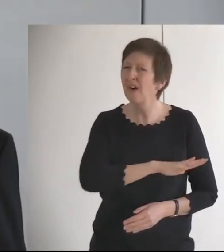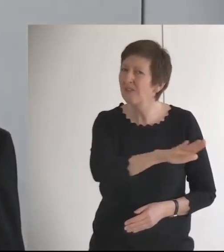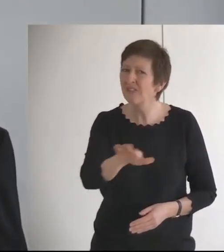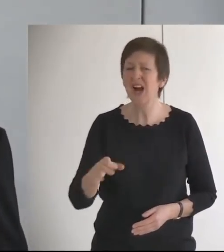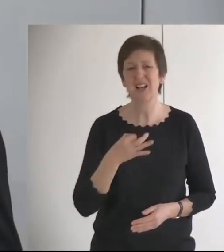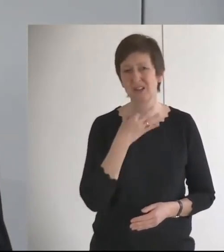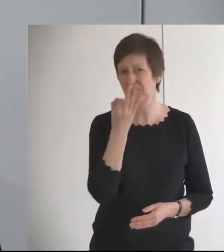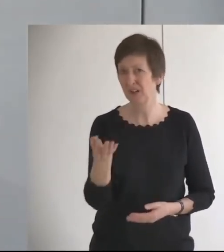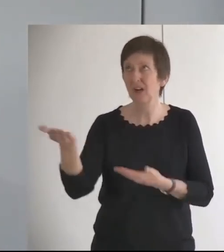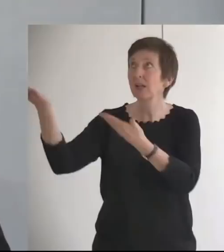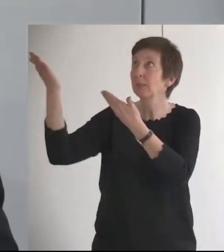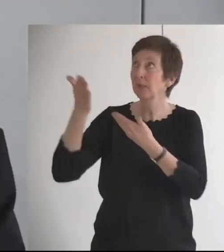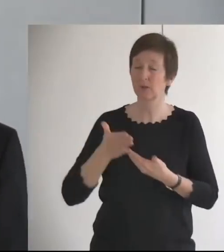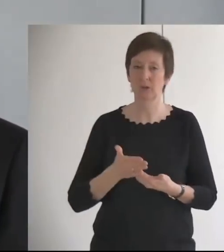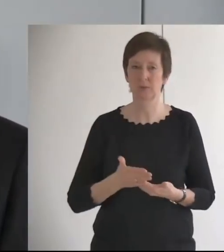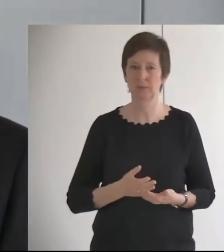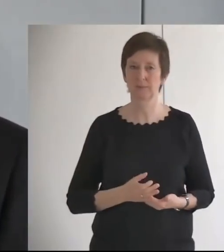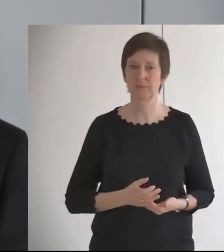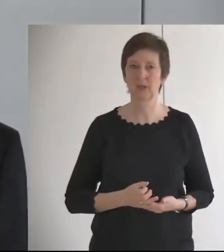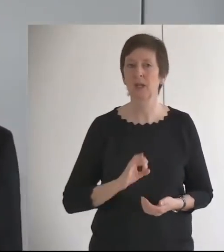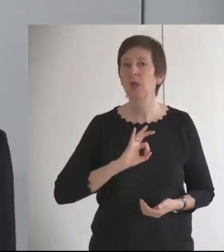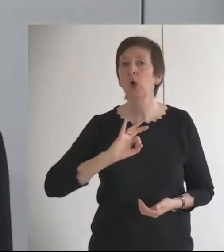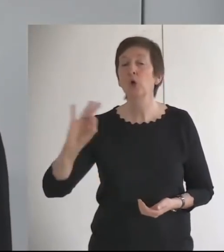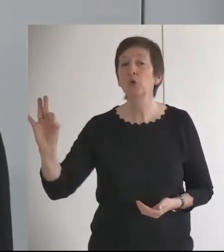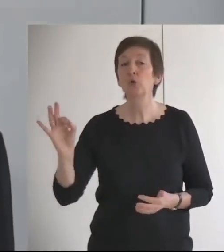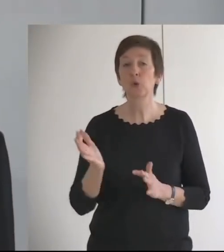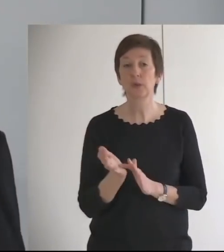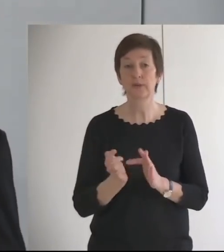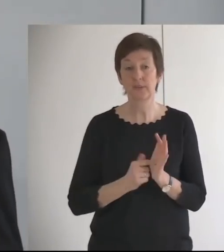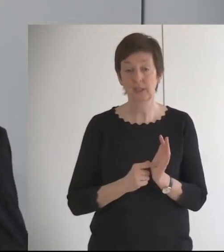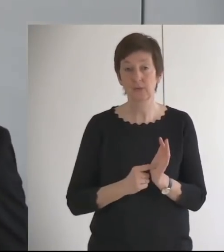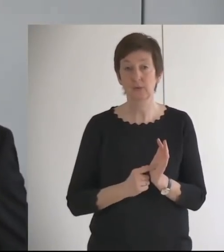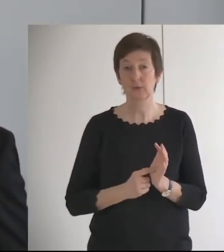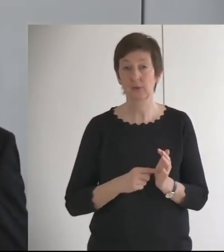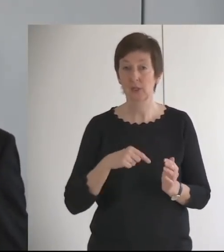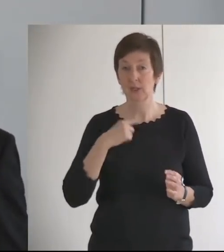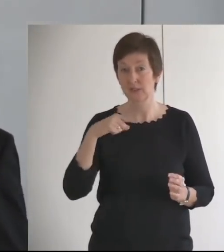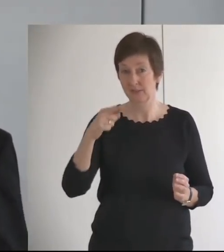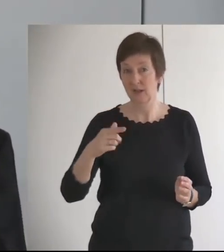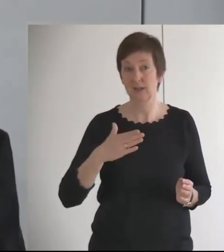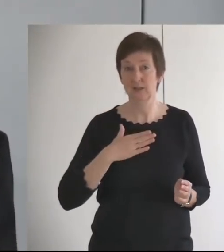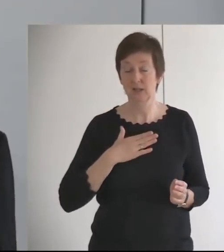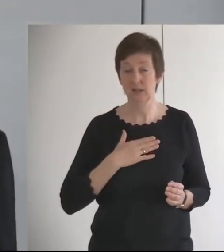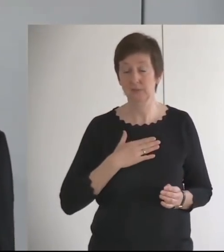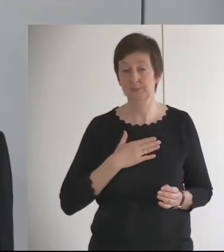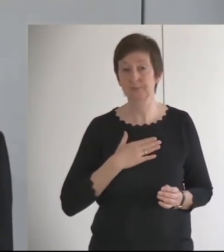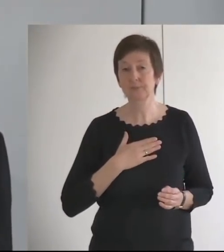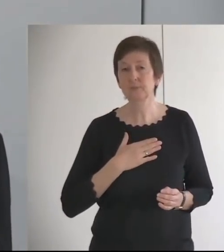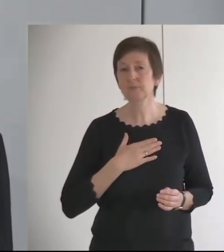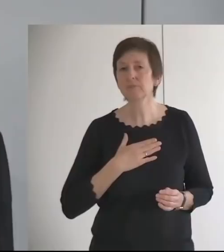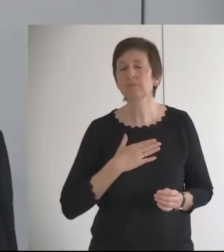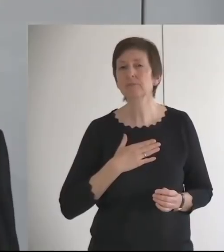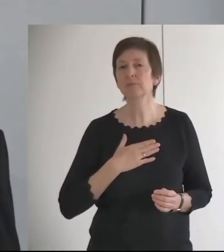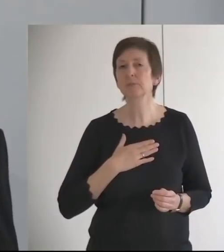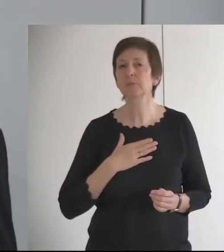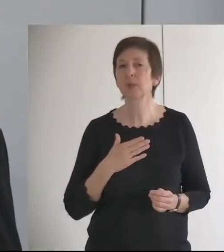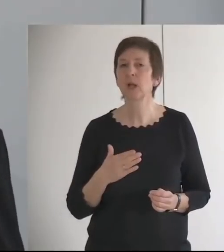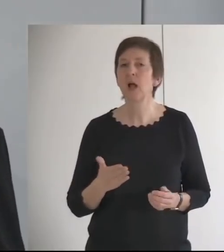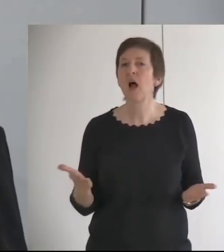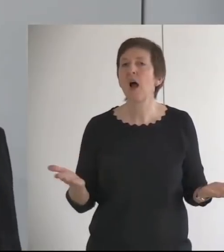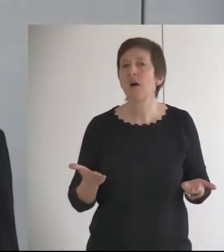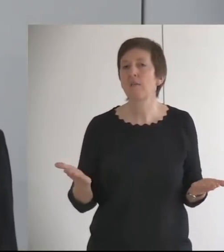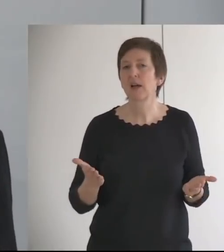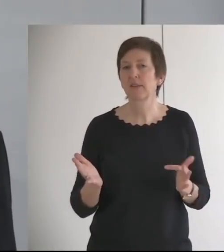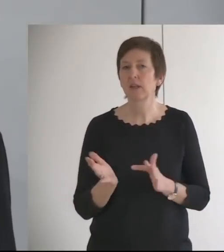Es ist immer wieder schön, was der Herr Jesus gesagt hat für den Moment. Ich erwähne das auch hin und wieder im Gottesdienst. Was der Herr